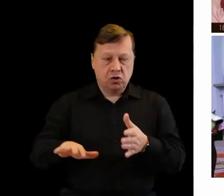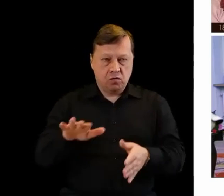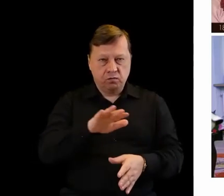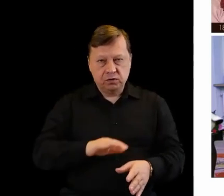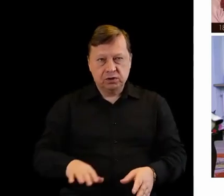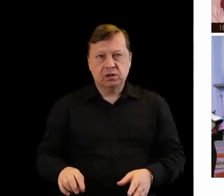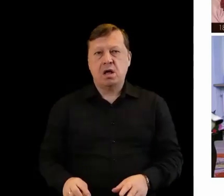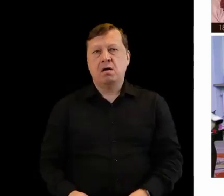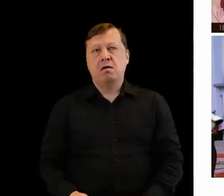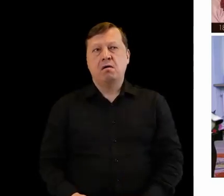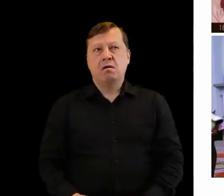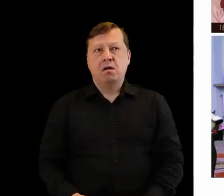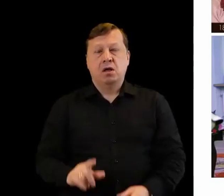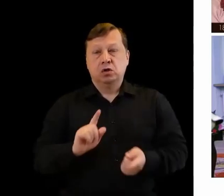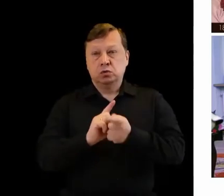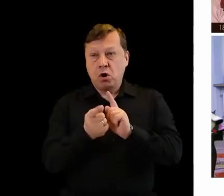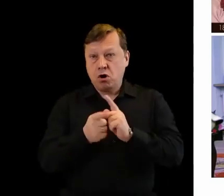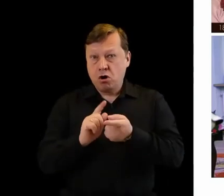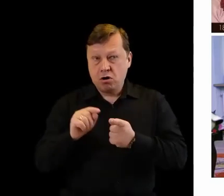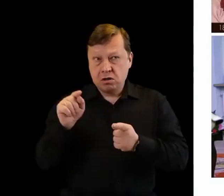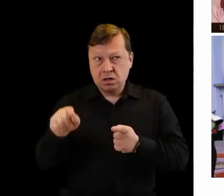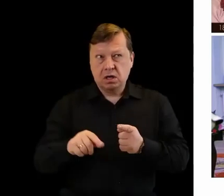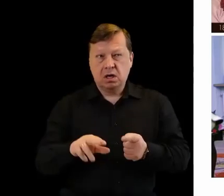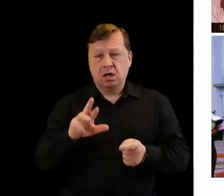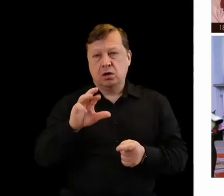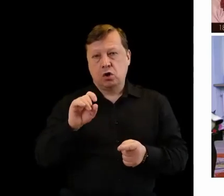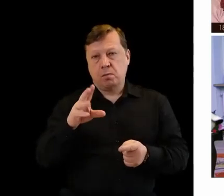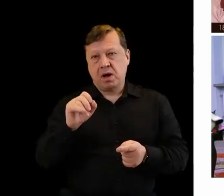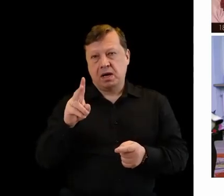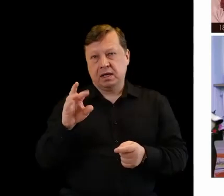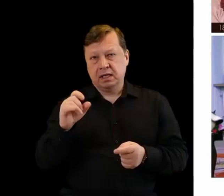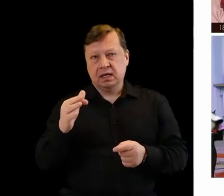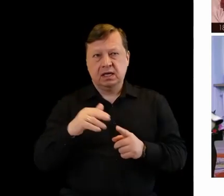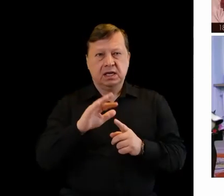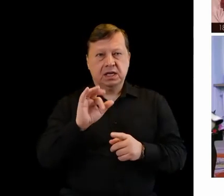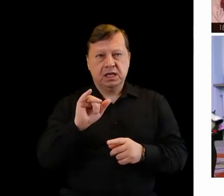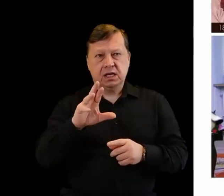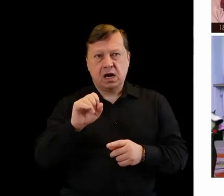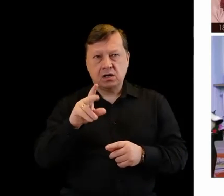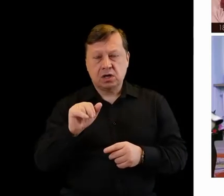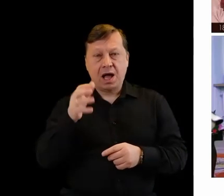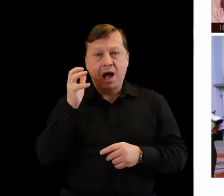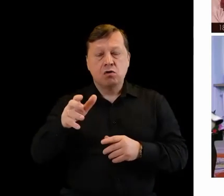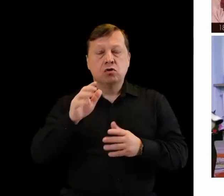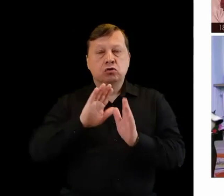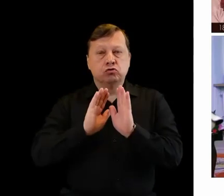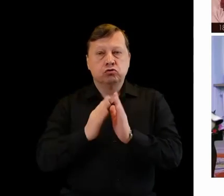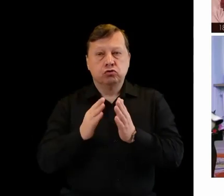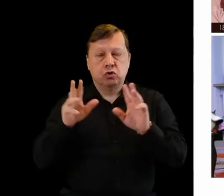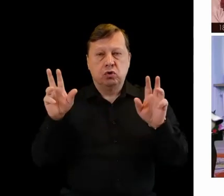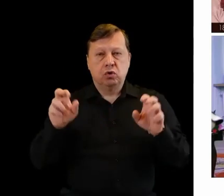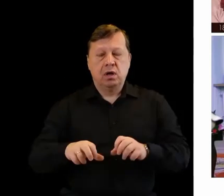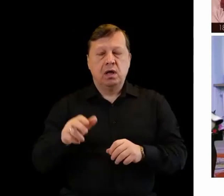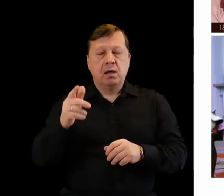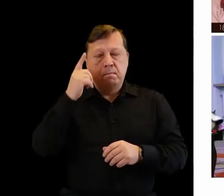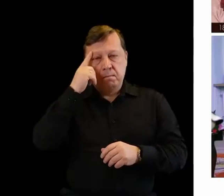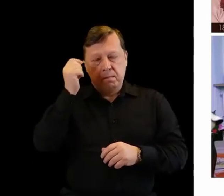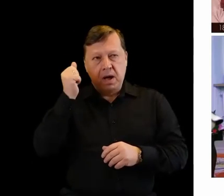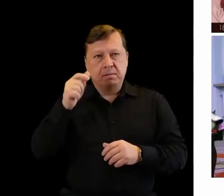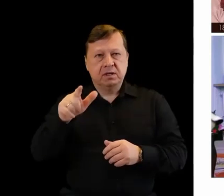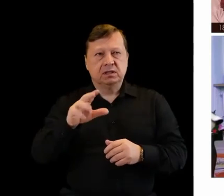To też spotkania na przykład z Romą King, Sybiraczką, autorką książki Pamięć Śladów,